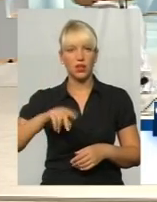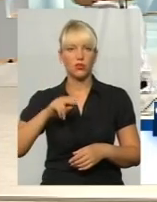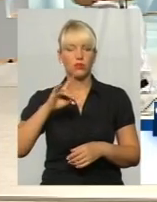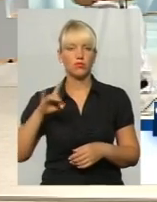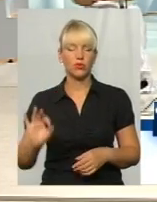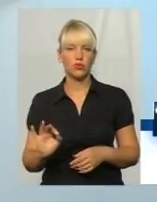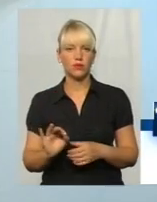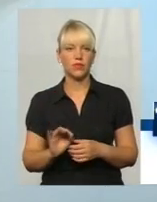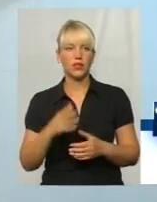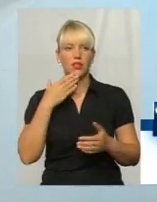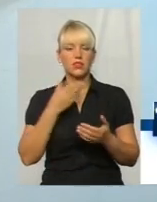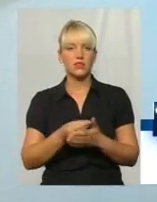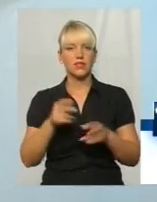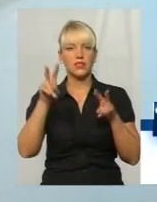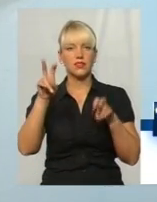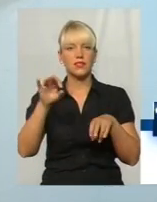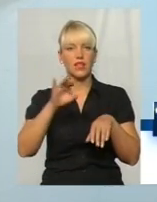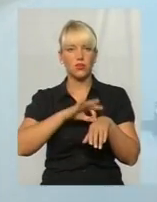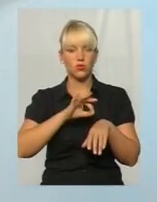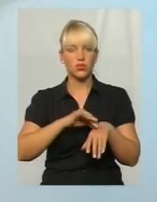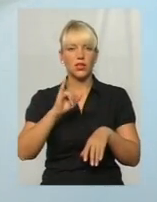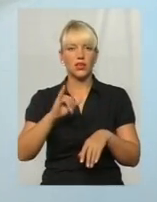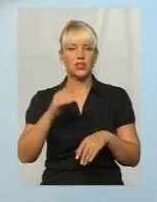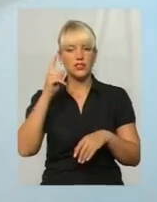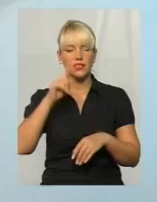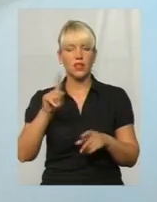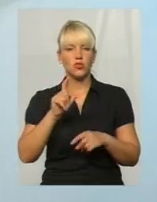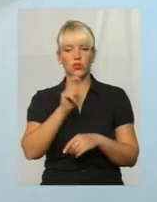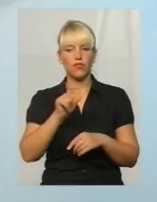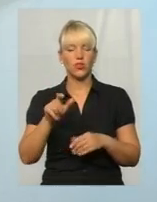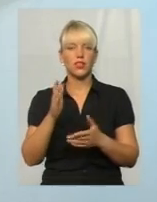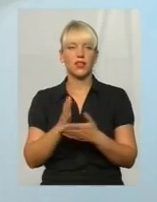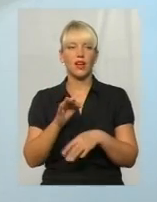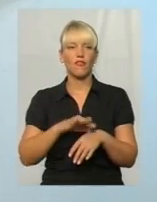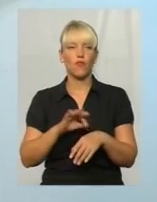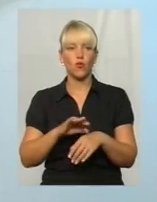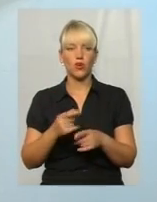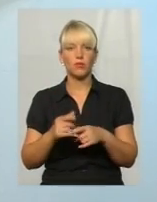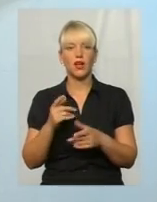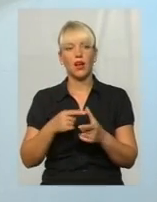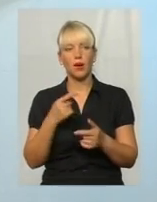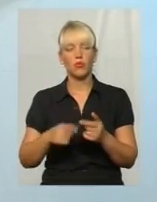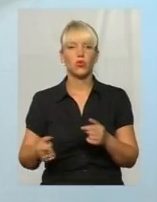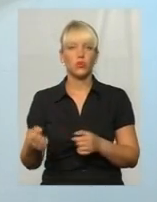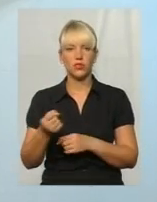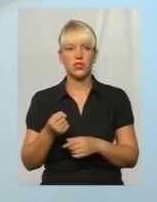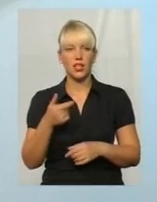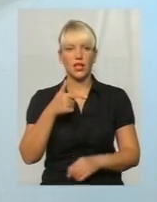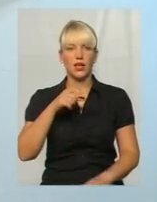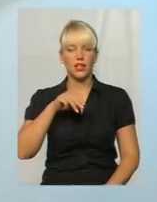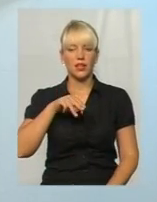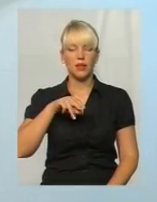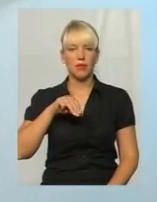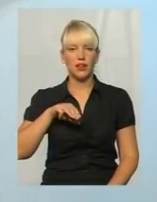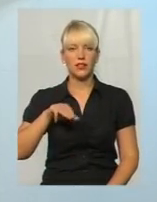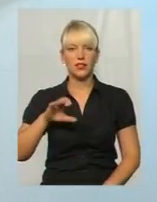свій статус і знають, що вони є хворими або ж є носіями гепатиту С, чи